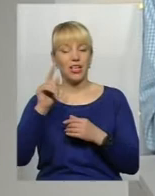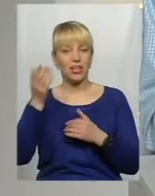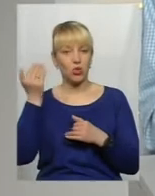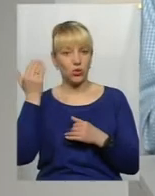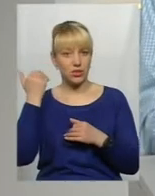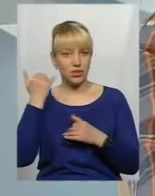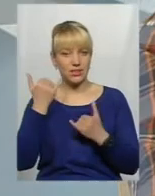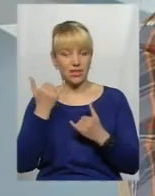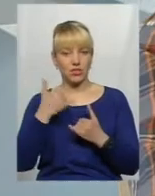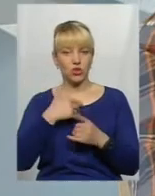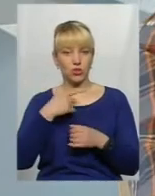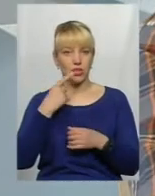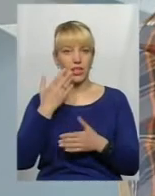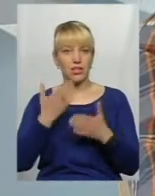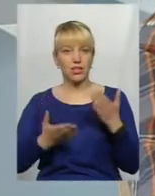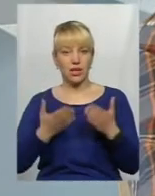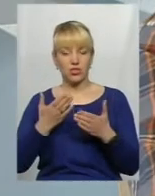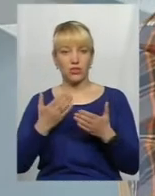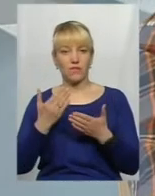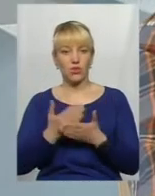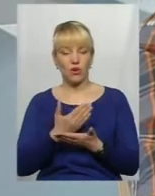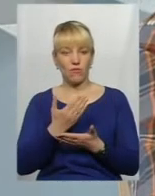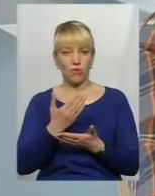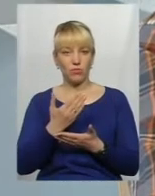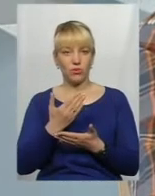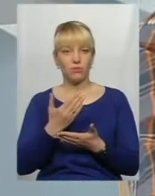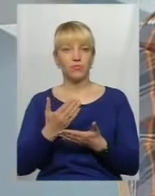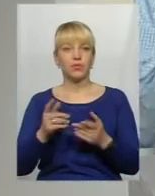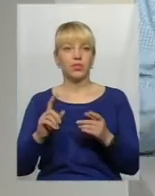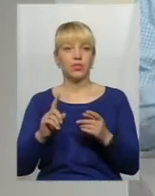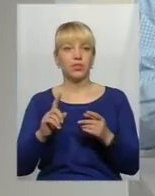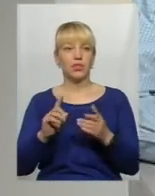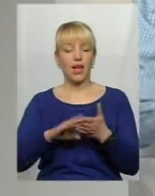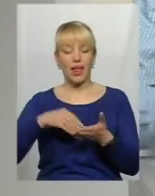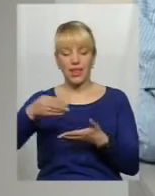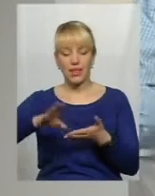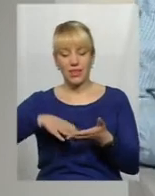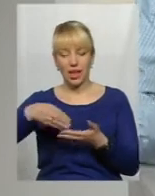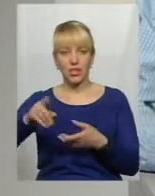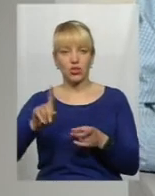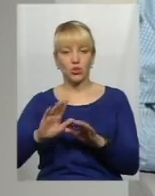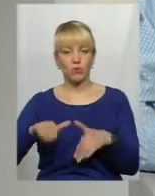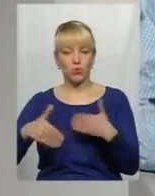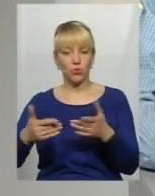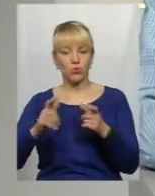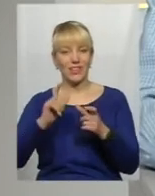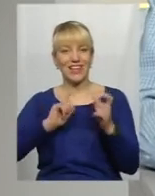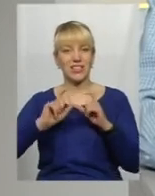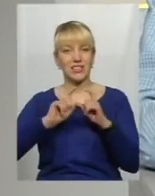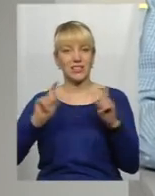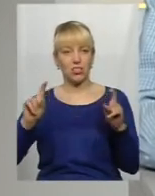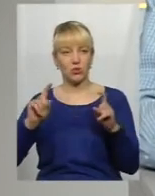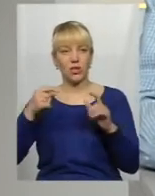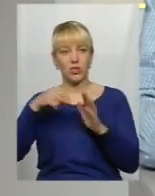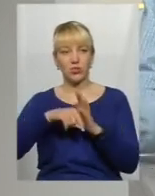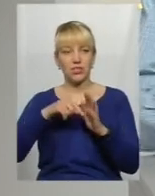наголосити, що, якщо в новому календарі, який пропонує інститут, от він буде такий, як ми сьогодні говорили, то це не означає, що свят